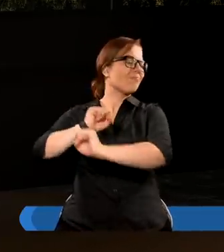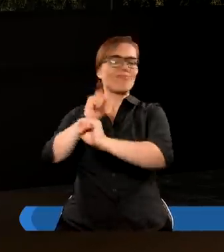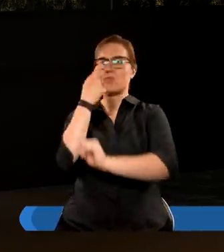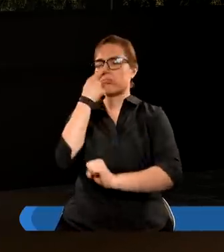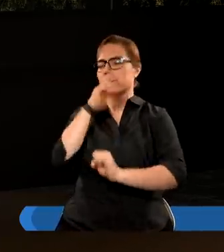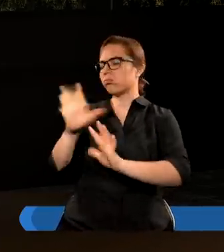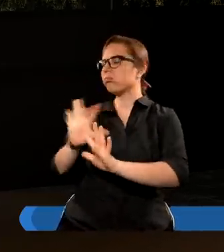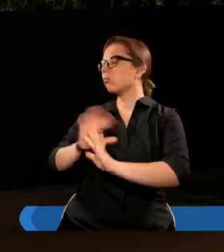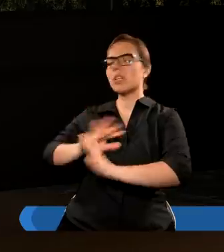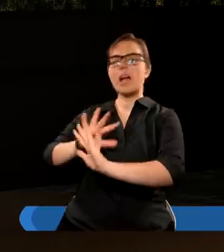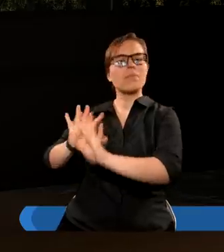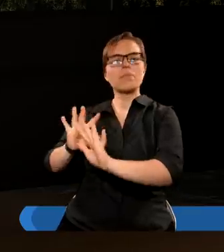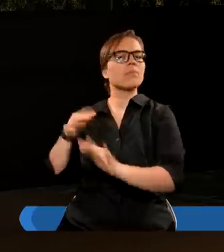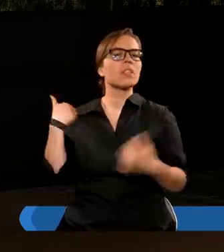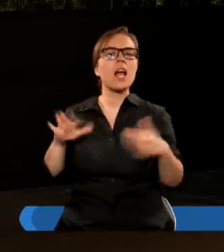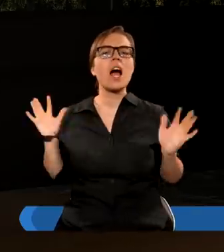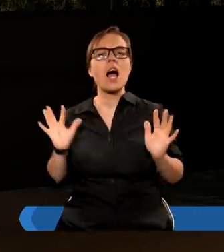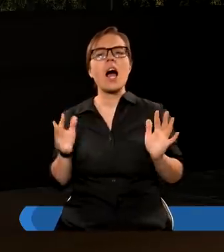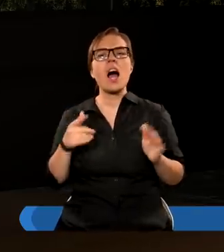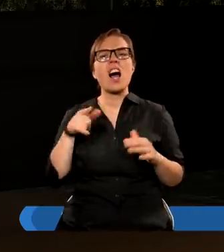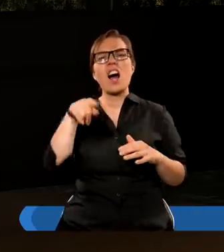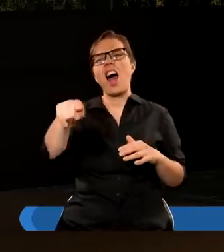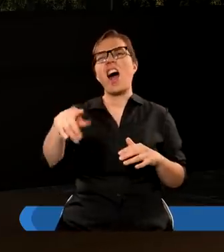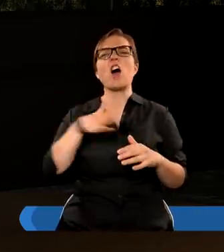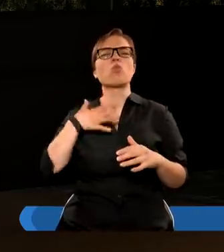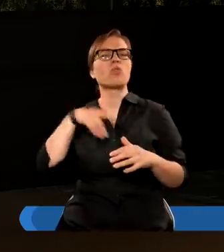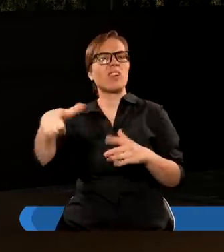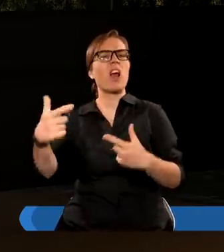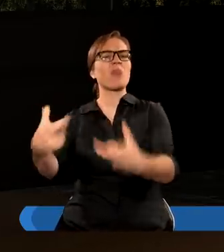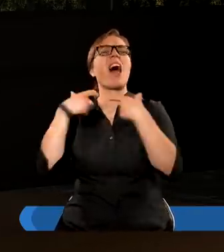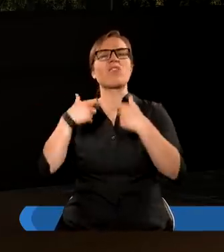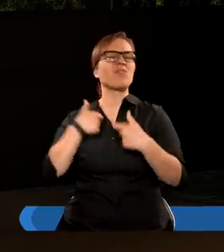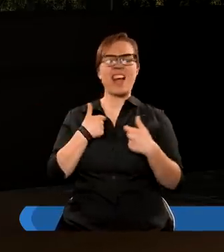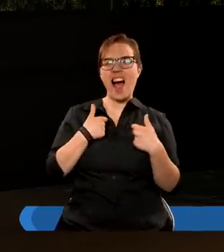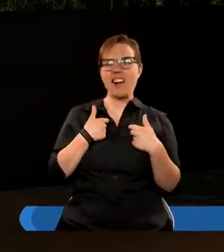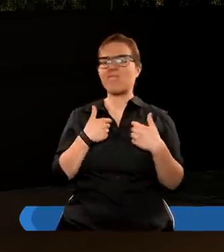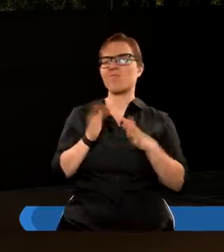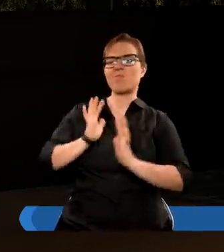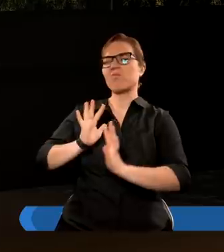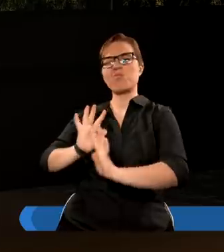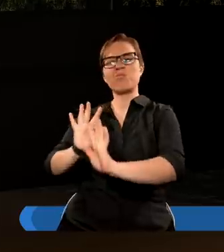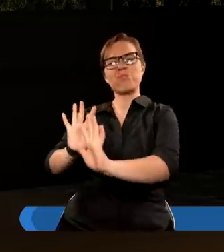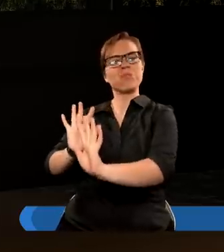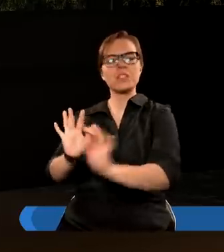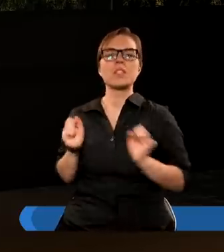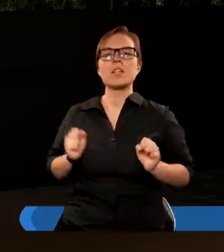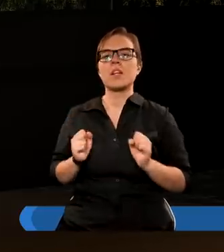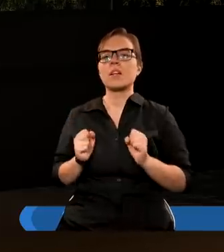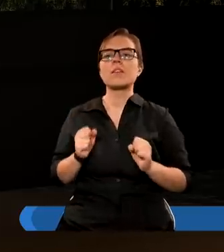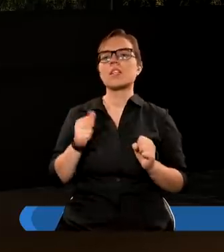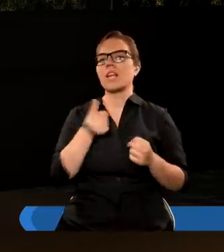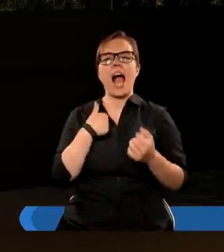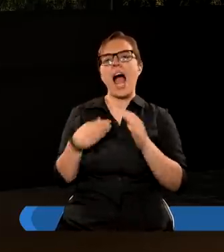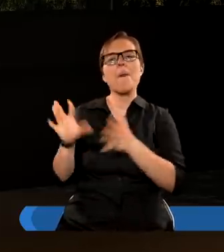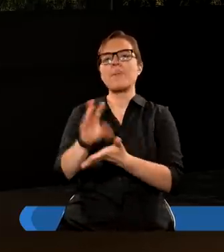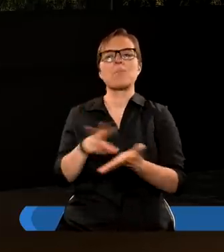tego i tak jakby potraktowała mnie jako osobę, która się narzuca. I potem powiedziałam sobie, że nie będę więcej